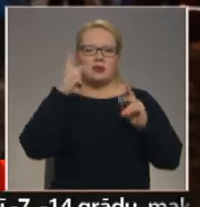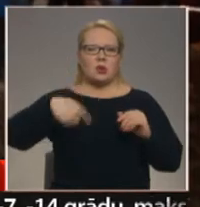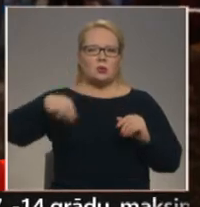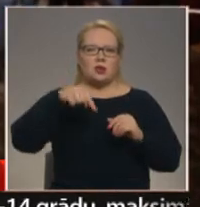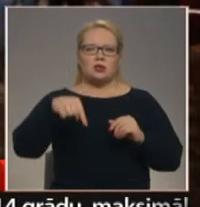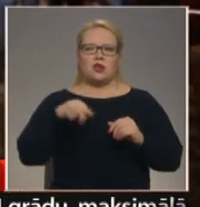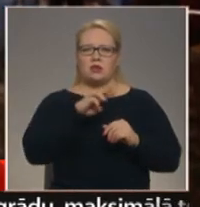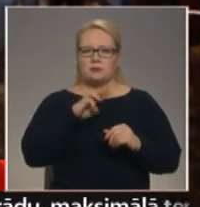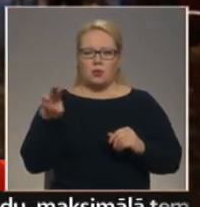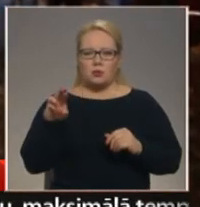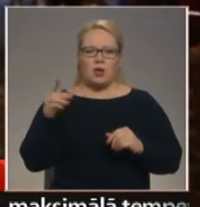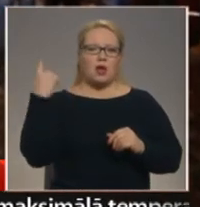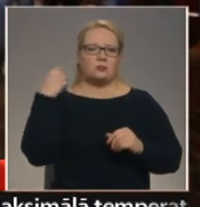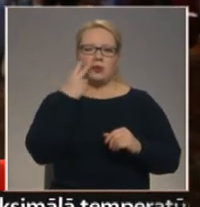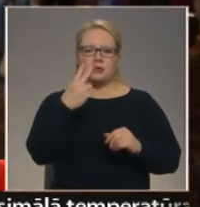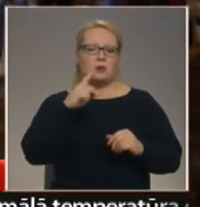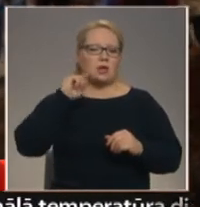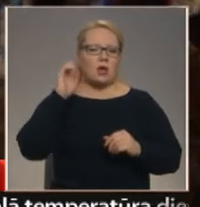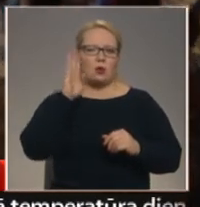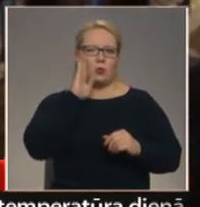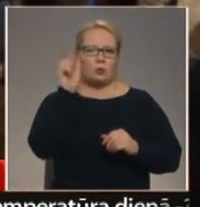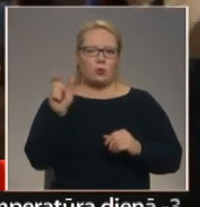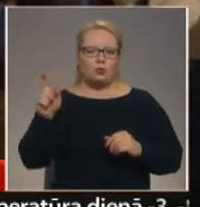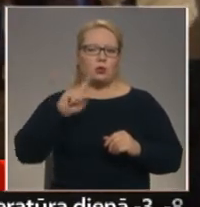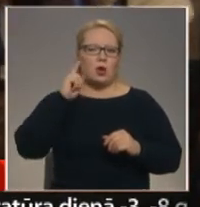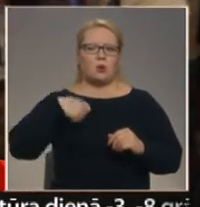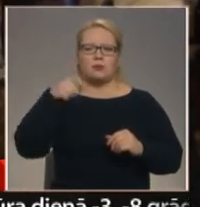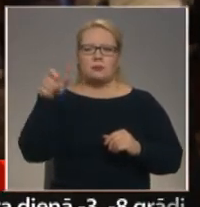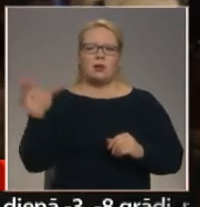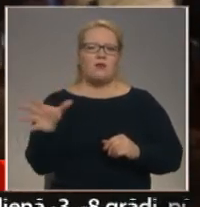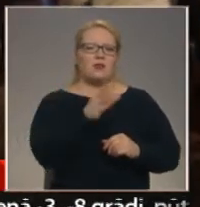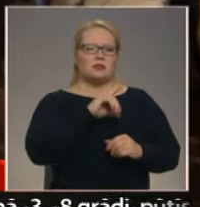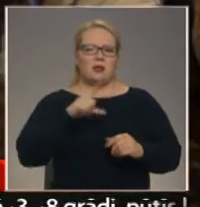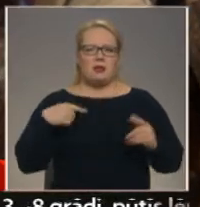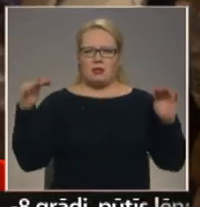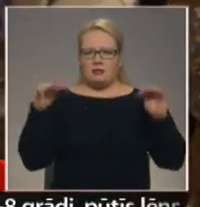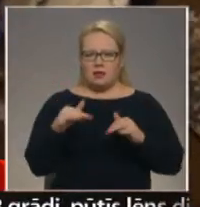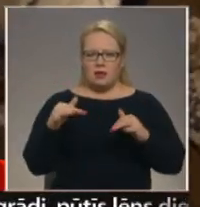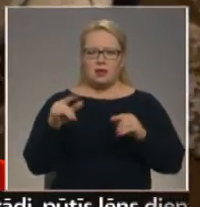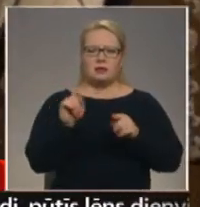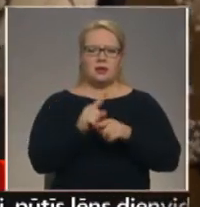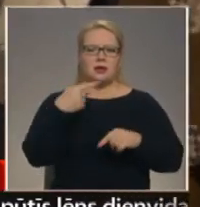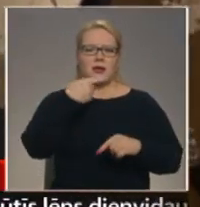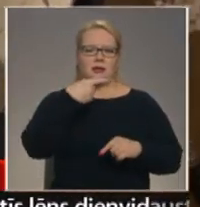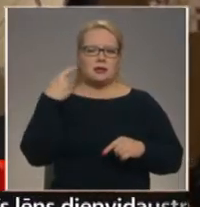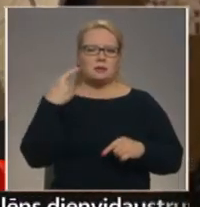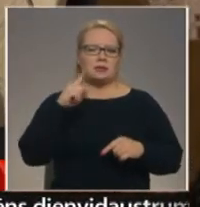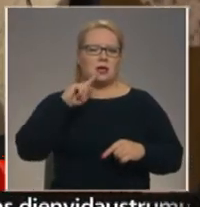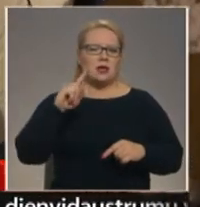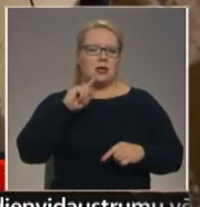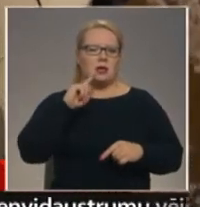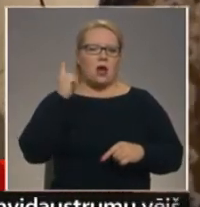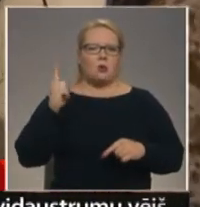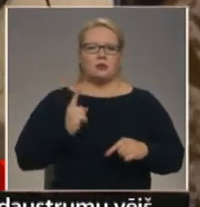Mums aizmungurēja redzami jauni puiši un jaunas meitenes no visas Latvijas skandrīs. Simt jaunsargi ir ieradušies